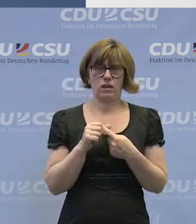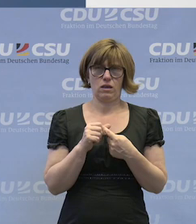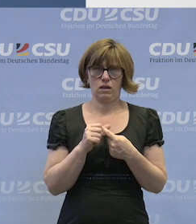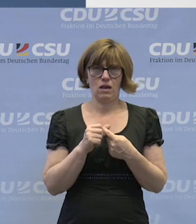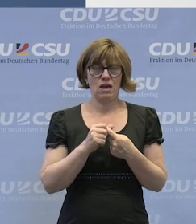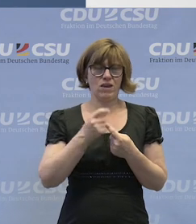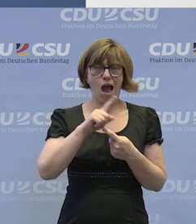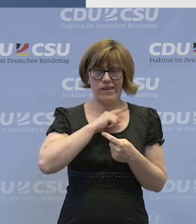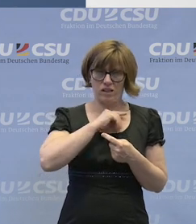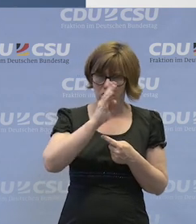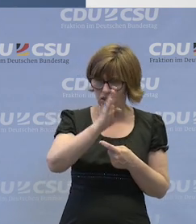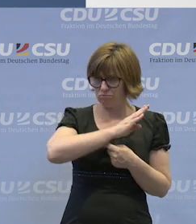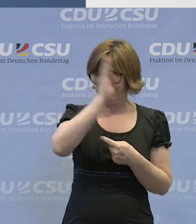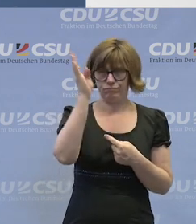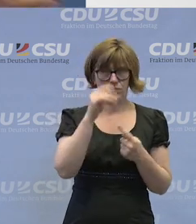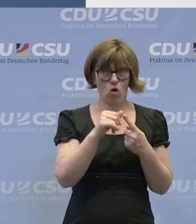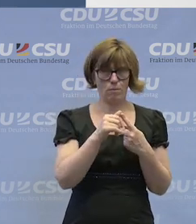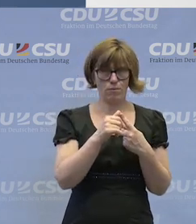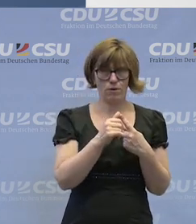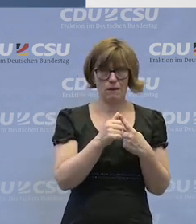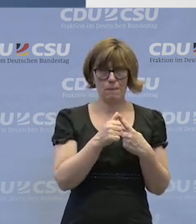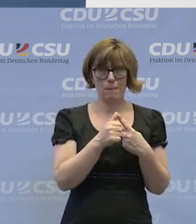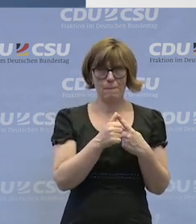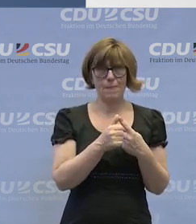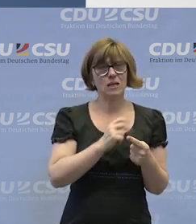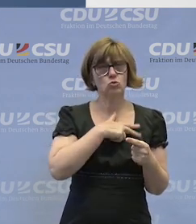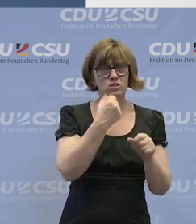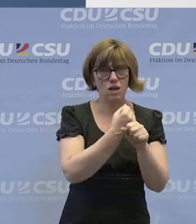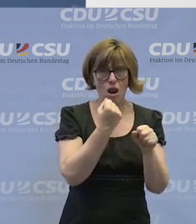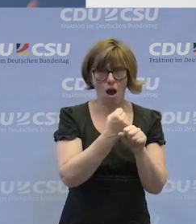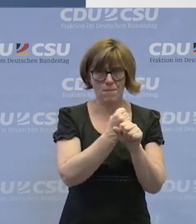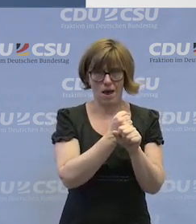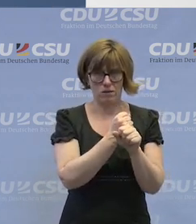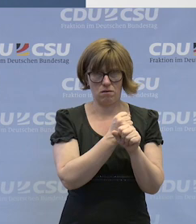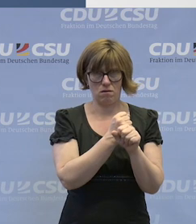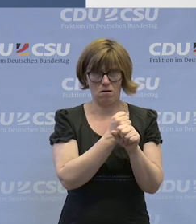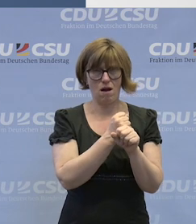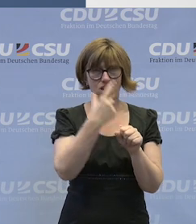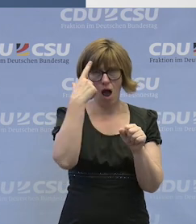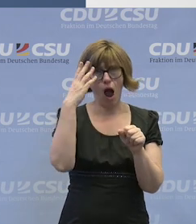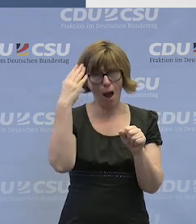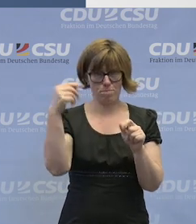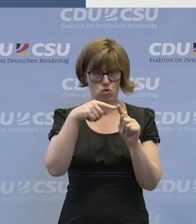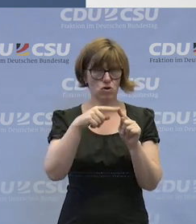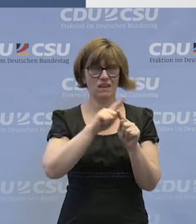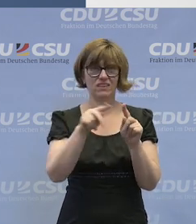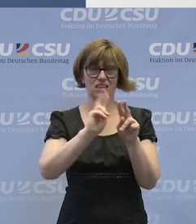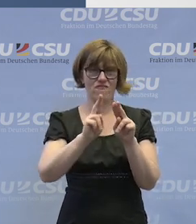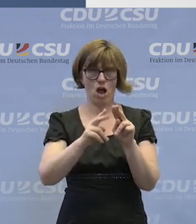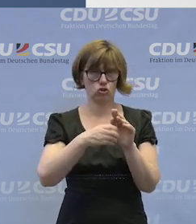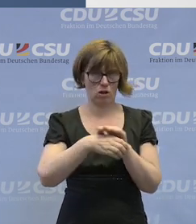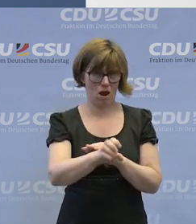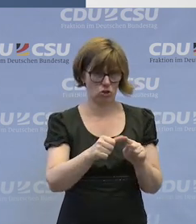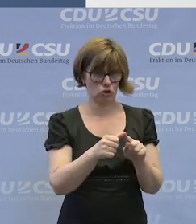völlig irrelevant, ob der Sozialarbeiter aus Hamburg, der nicht bei der Werkstatt